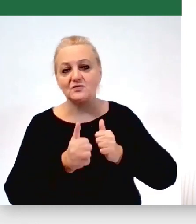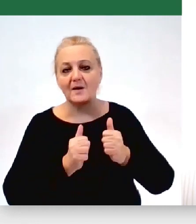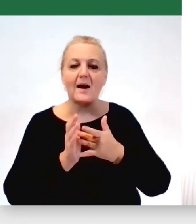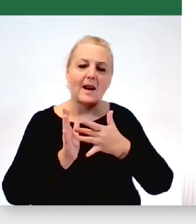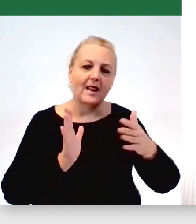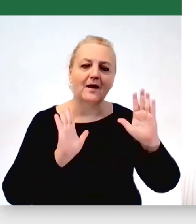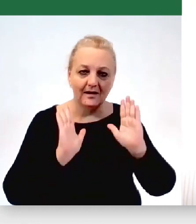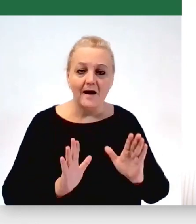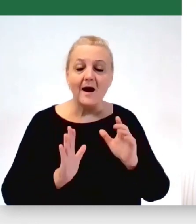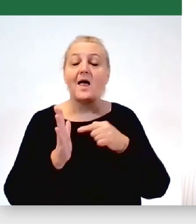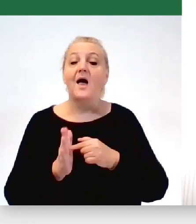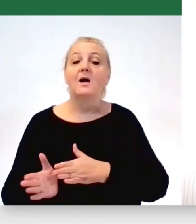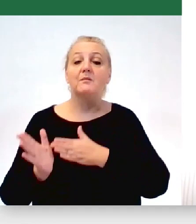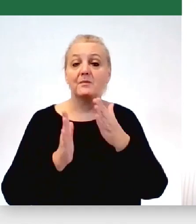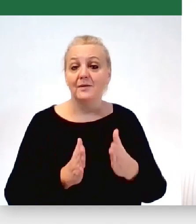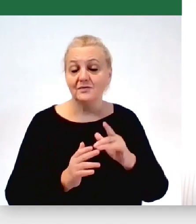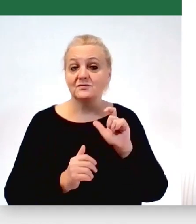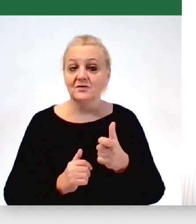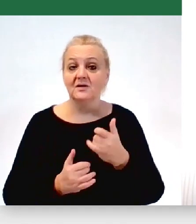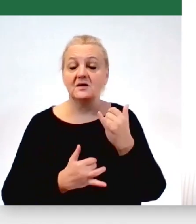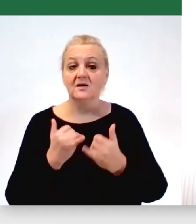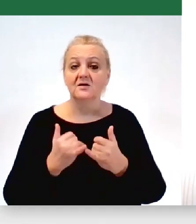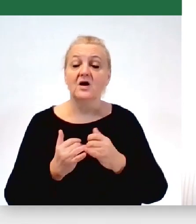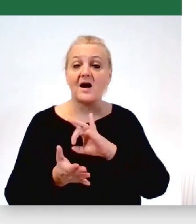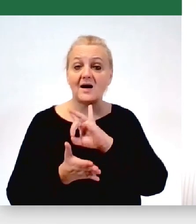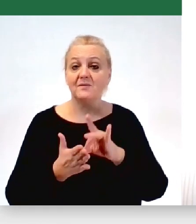bla, bla. Później, jeżeli stawiały go gminy,